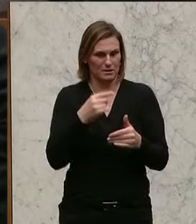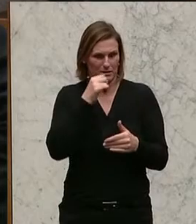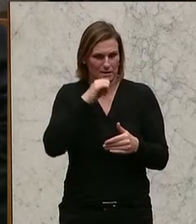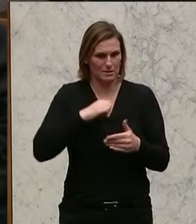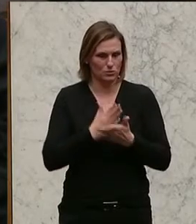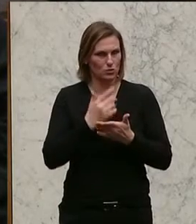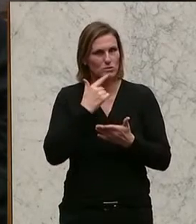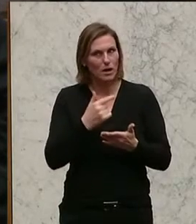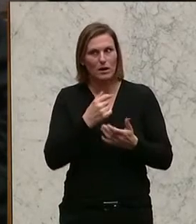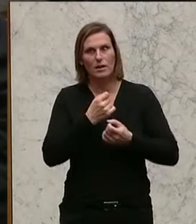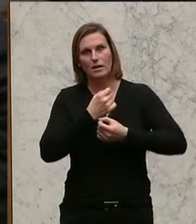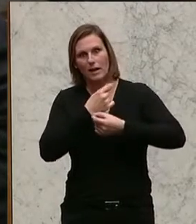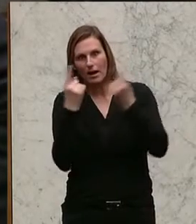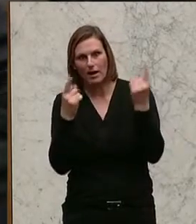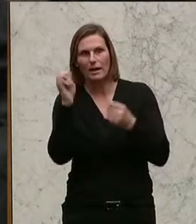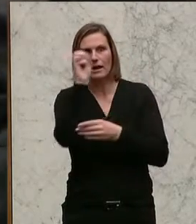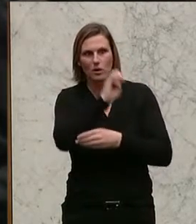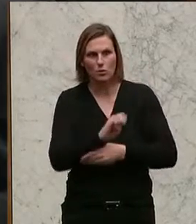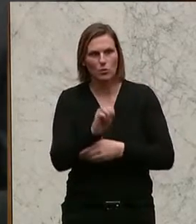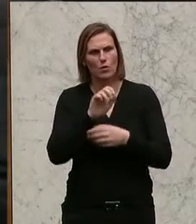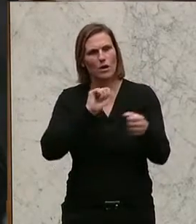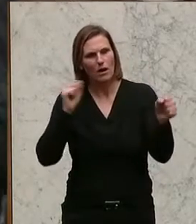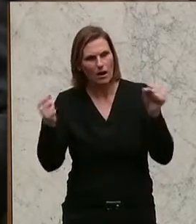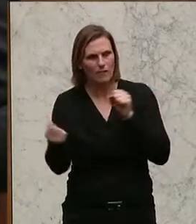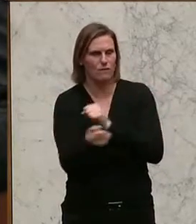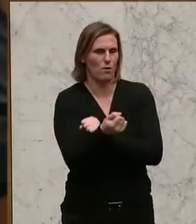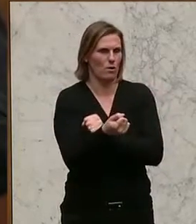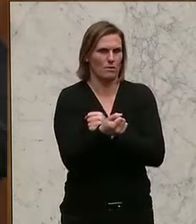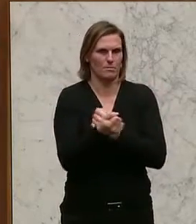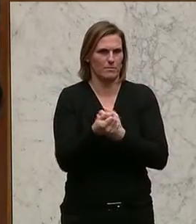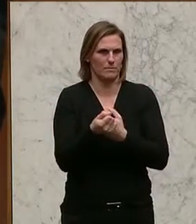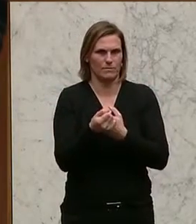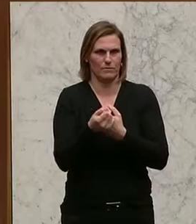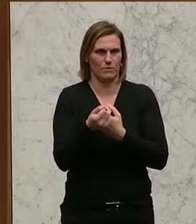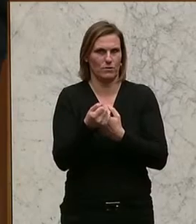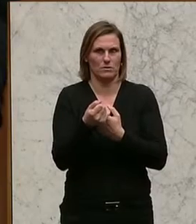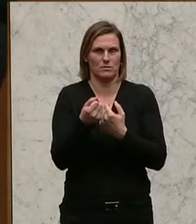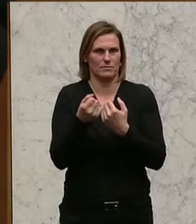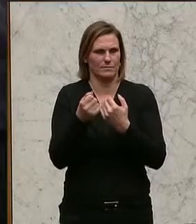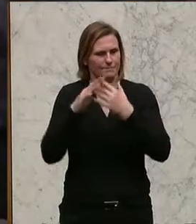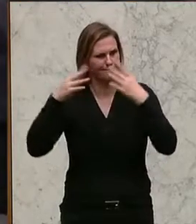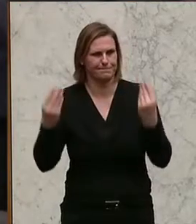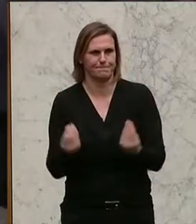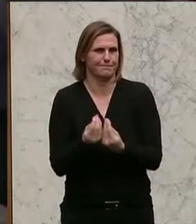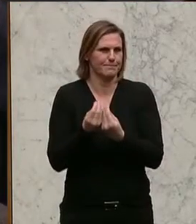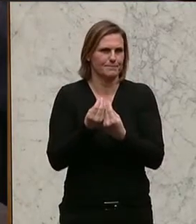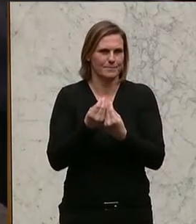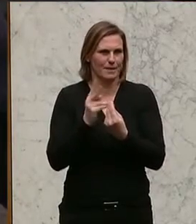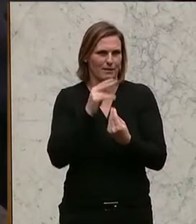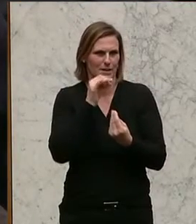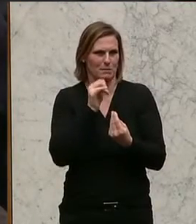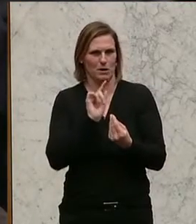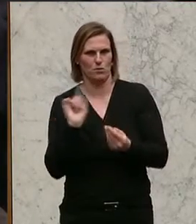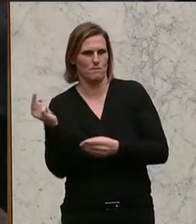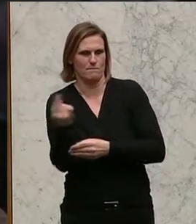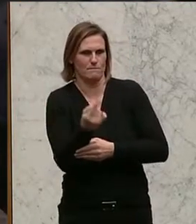hier ist eine Reform, nämlich bei der EU, an Kopf und Gliedern unvermeidlich. Das ist ja jedem klar, das ist ja jedem klar, außer